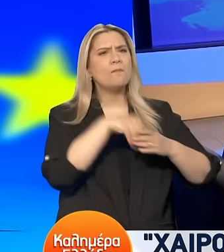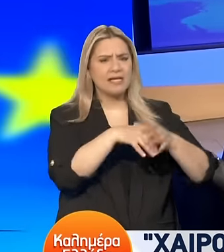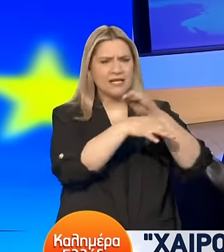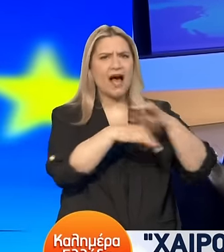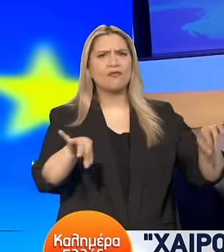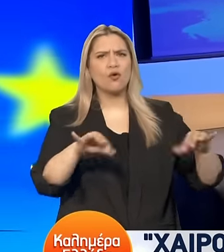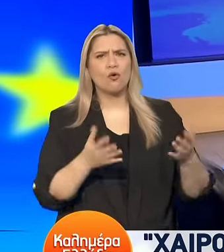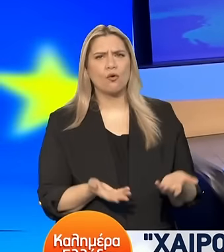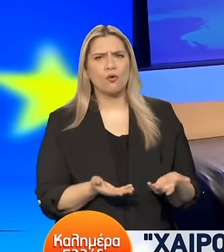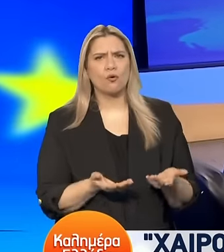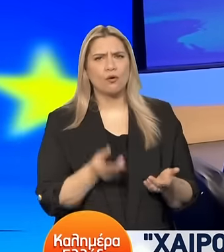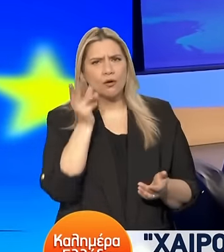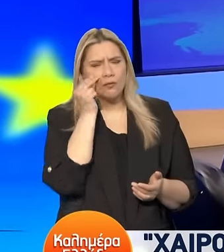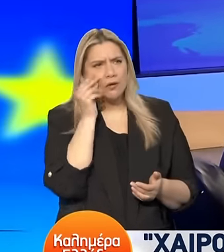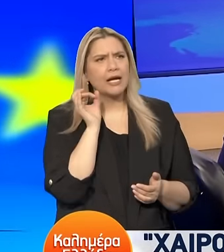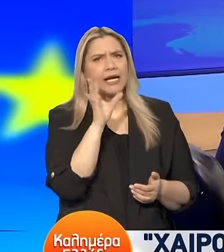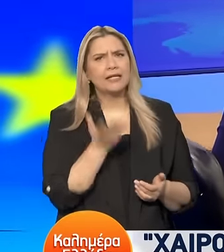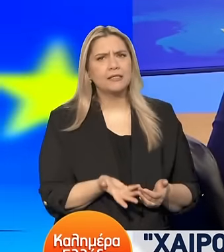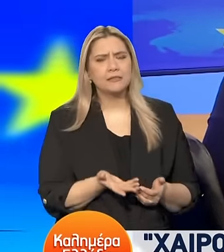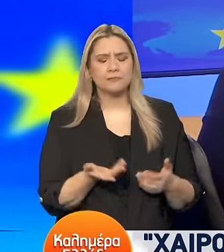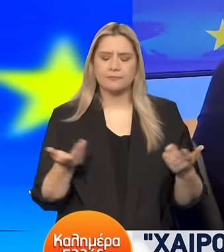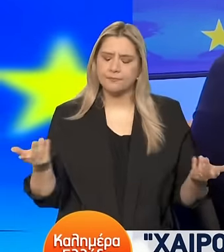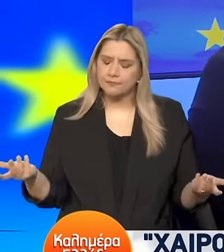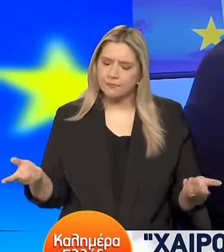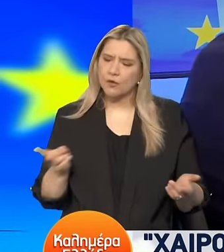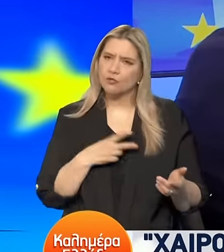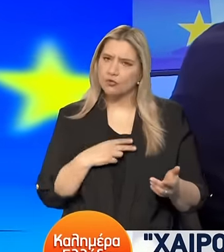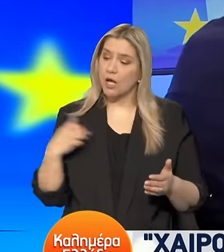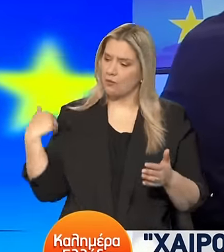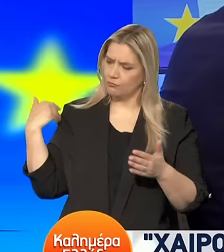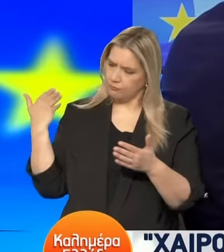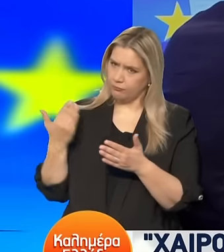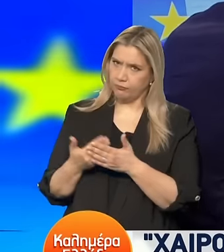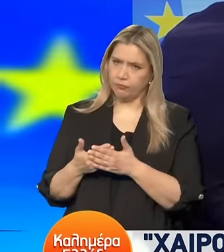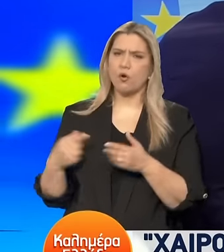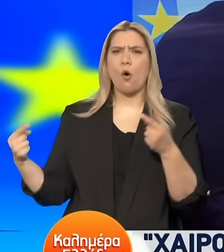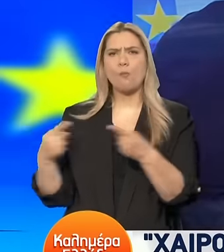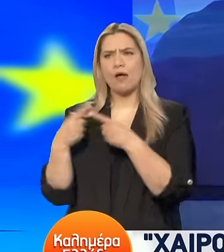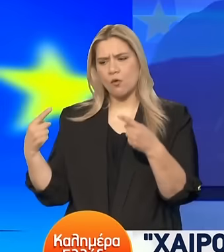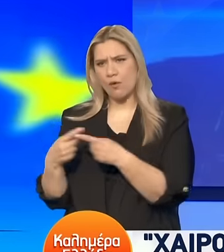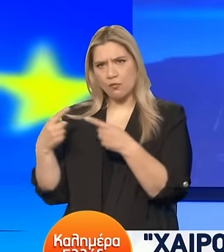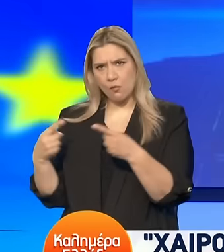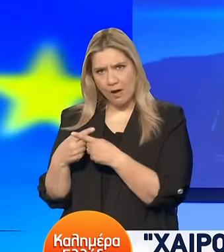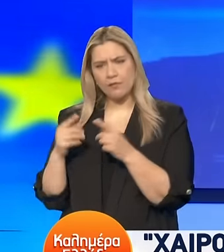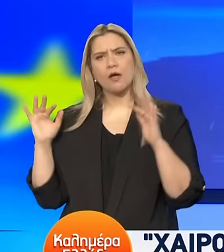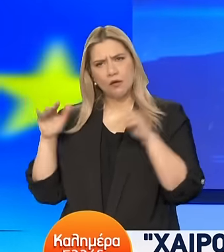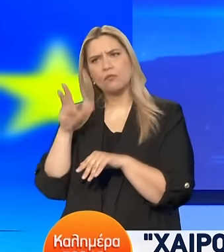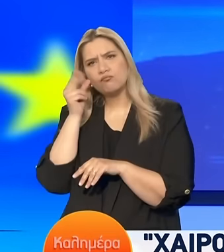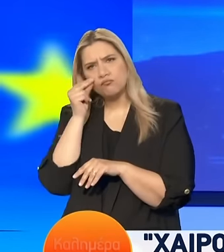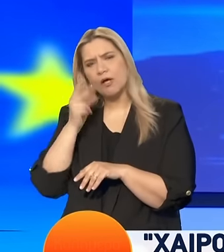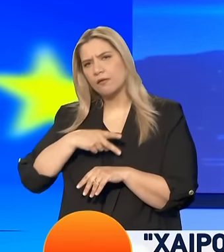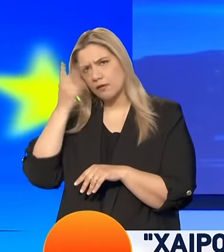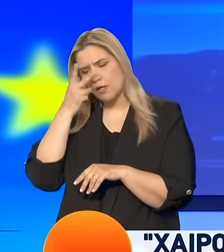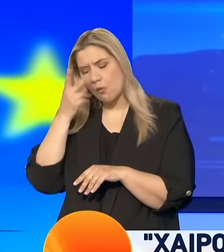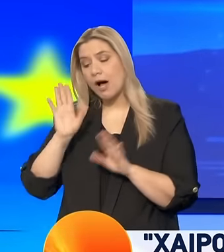Μόνο που να πω ότι ολοκληρώθηκαν και τα play-off με φυλάθλους Δεν άνοιξε ρουφούνη Η κυβέρνηση πήρε την